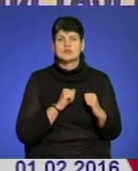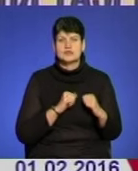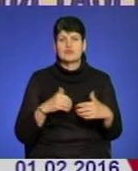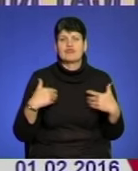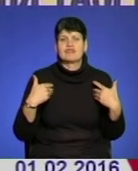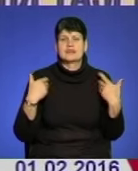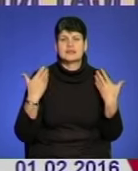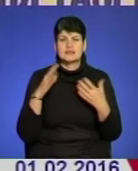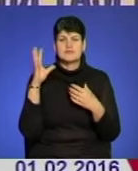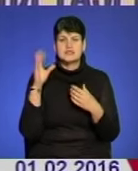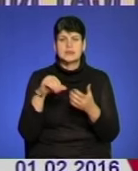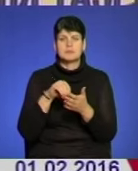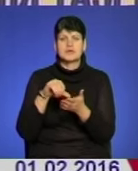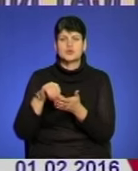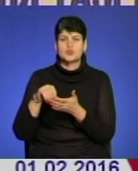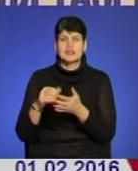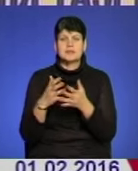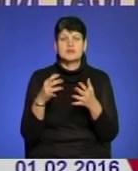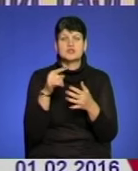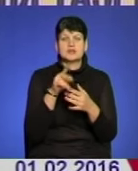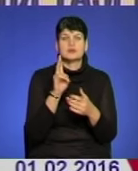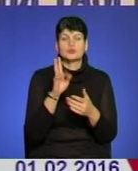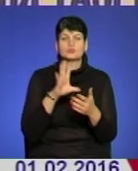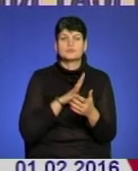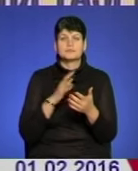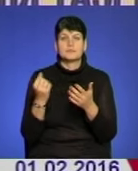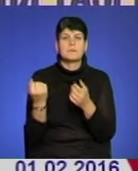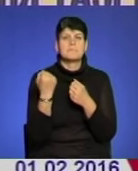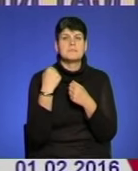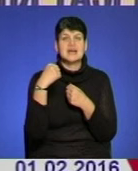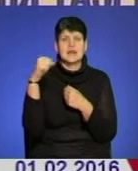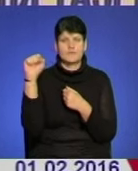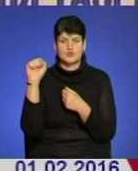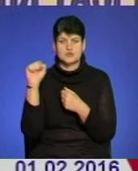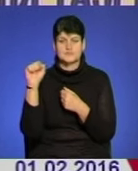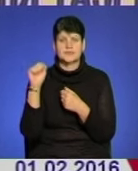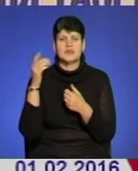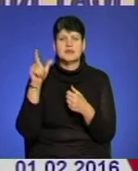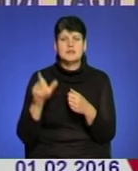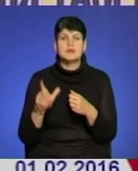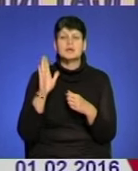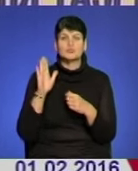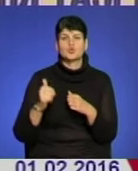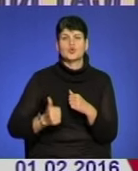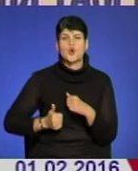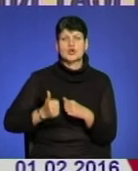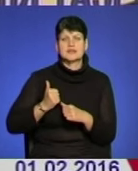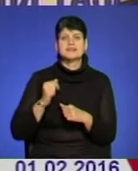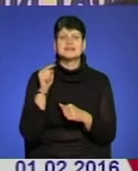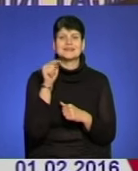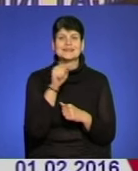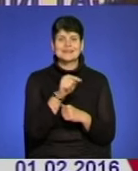присутніх і найбільше тих, хто стали номінантами, хто стали переможцями, які будуть гордитися тими